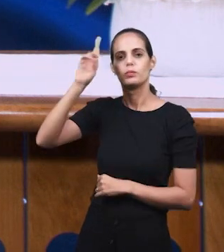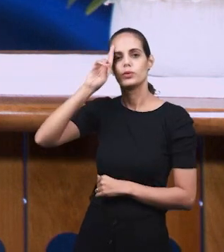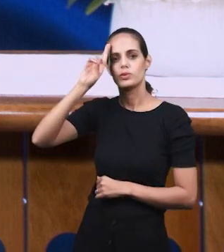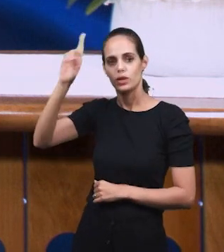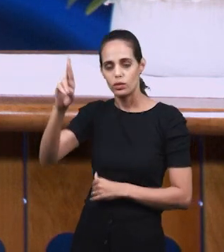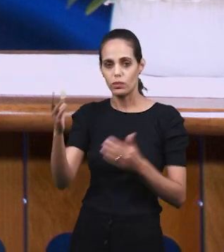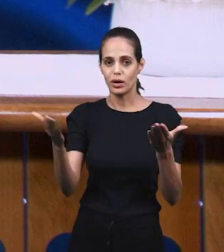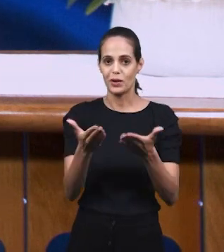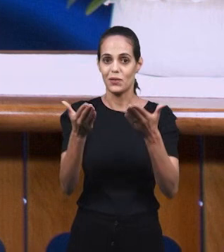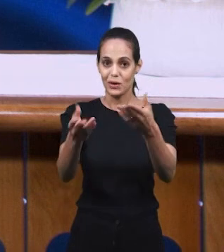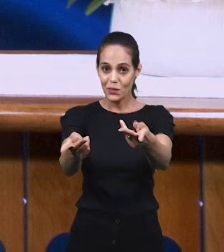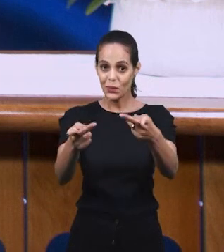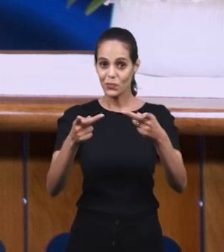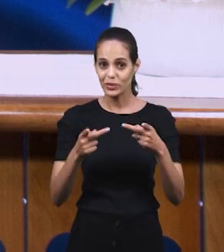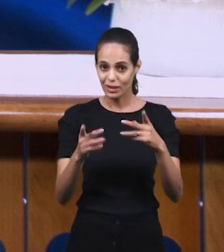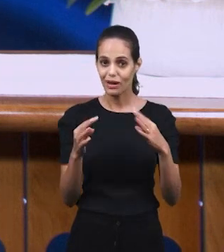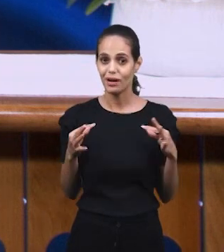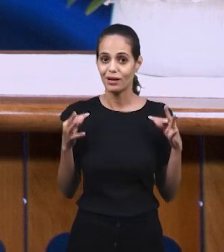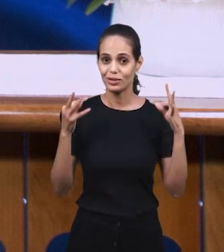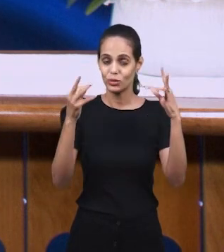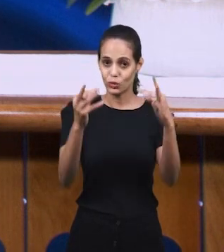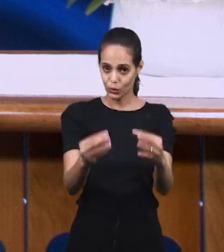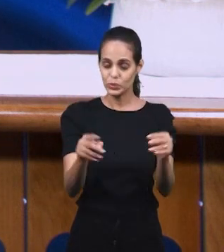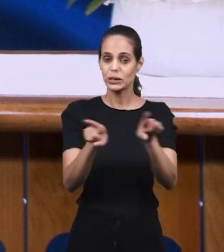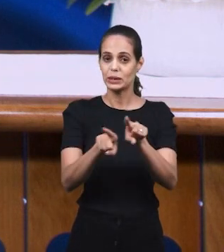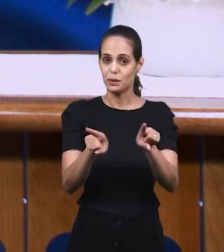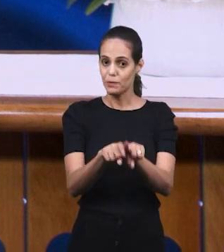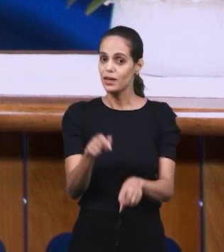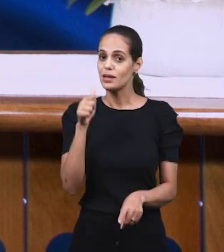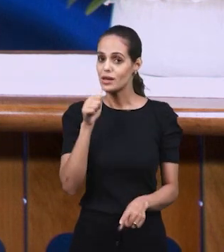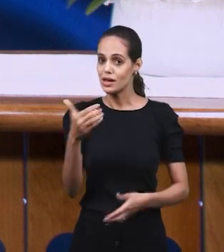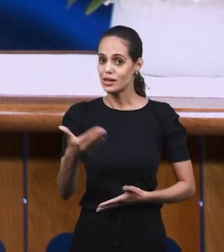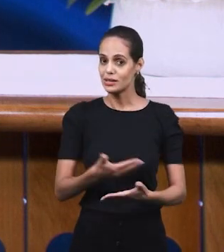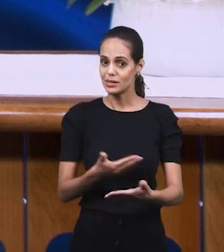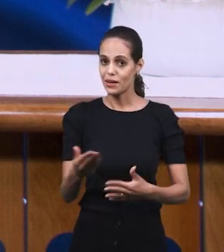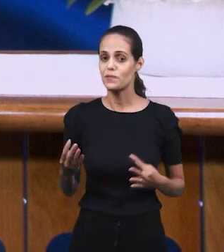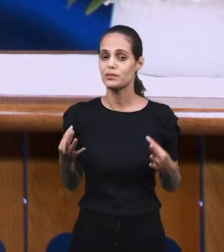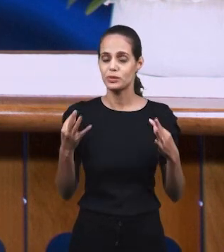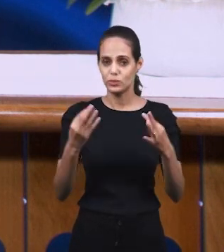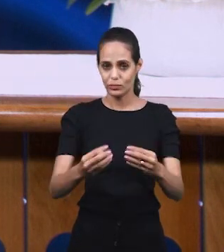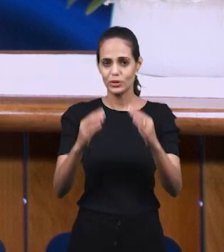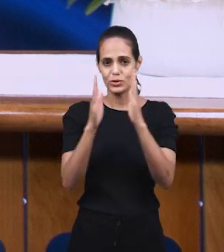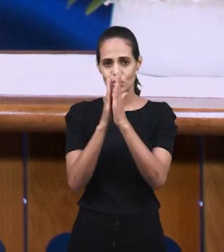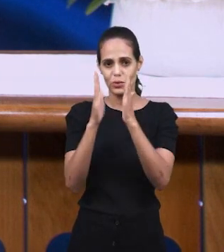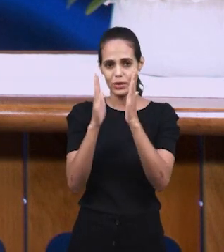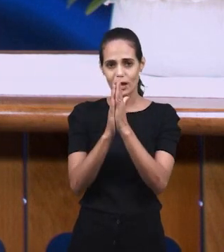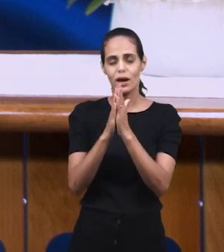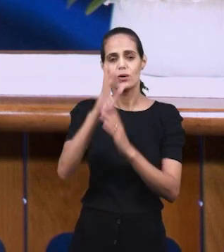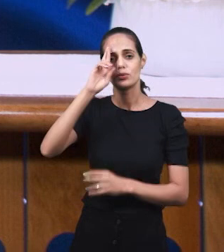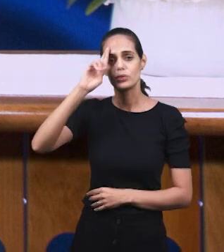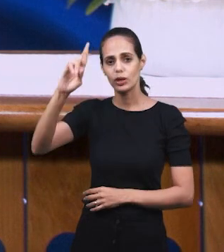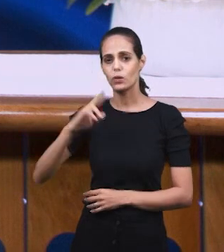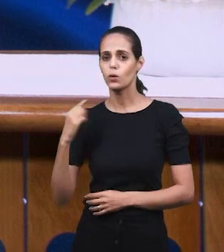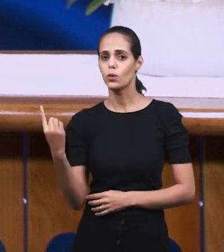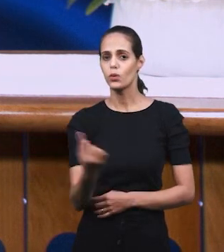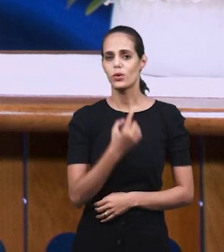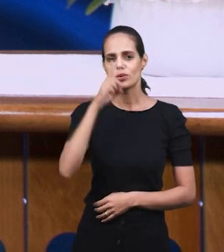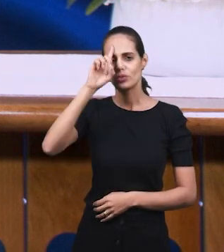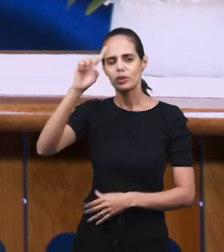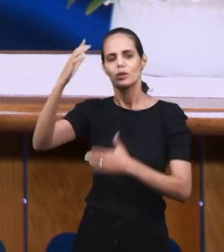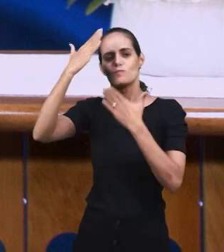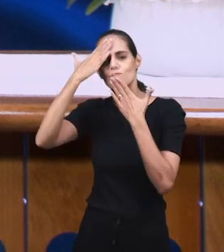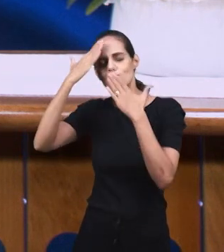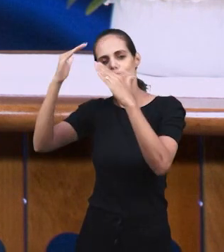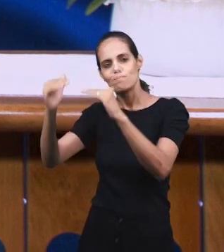Я хотел бы пригласить возлюбленные, всех сестер, давайте в этот момент мы помолимся Господу,